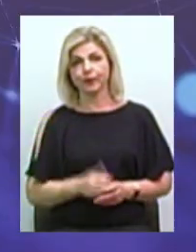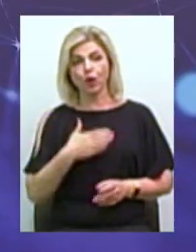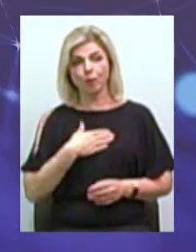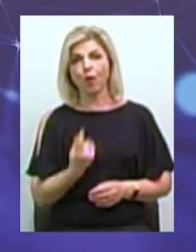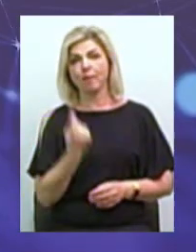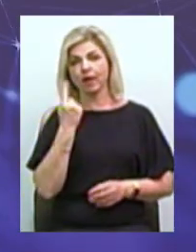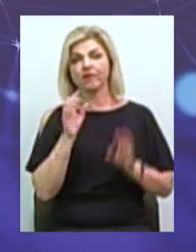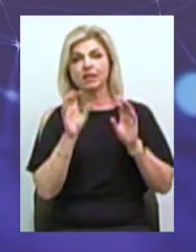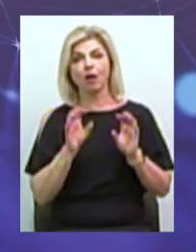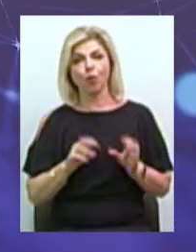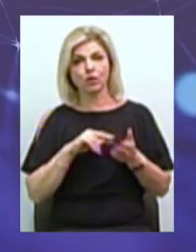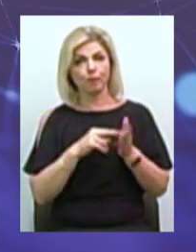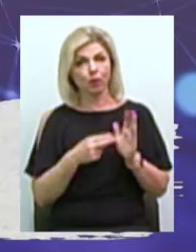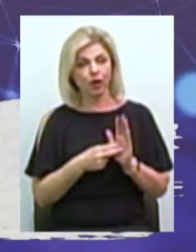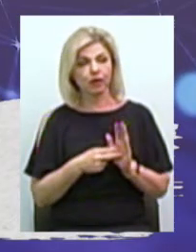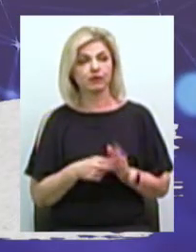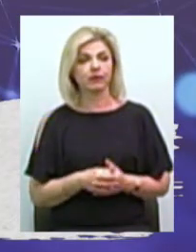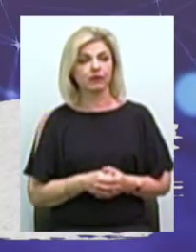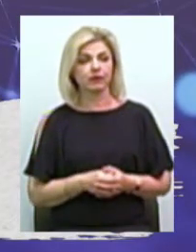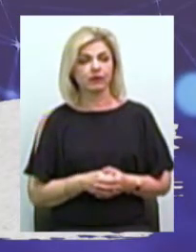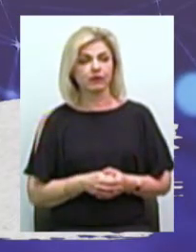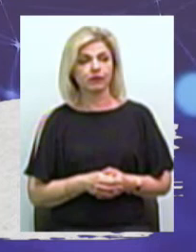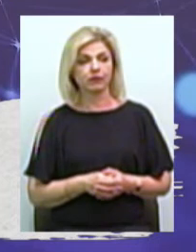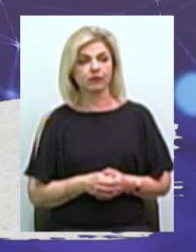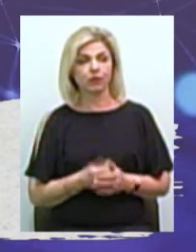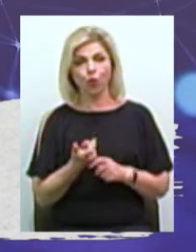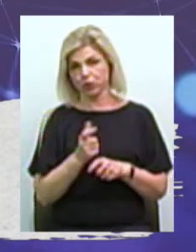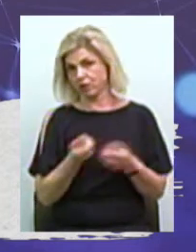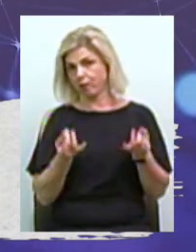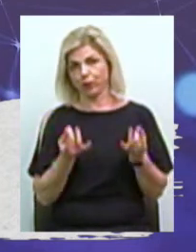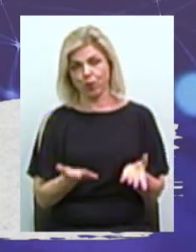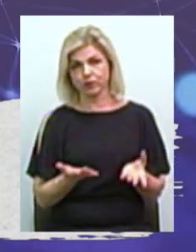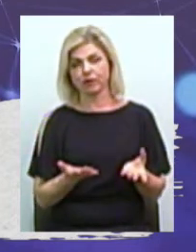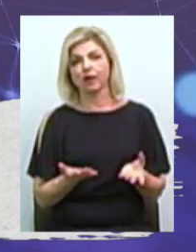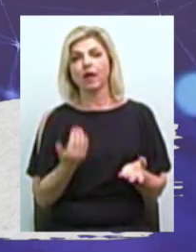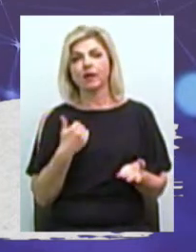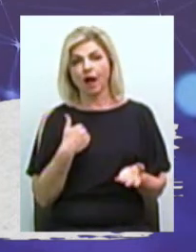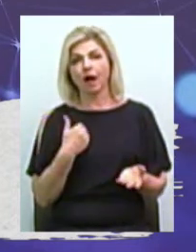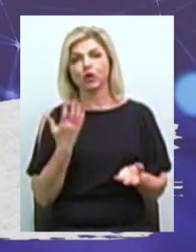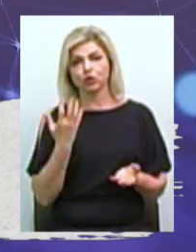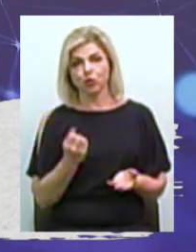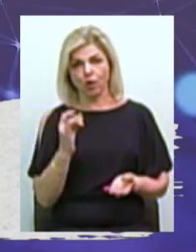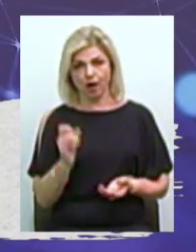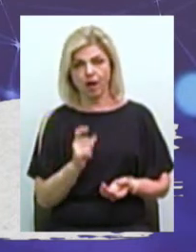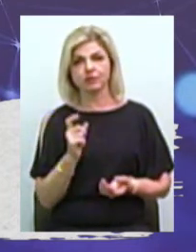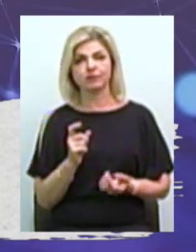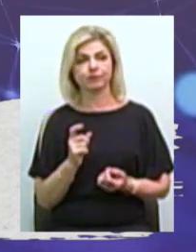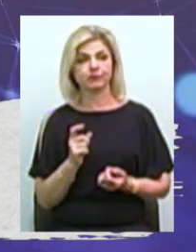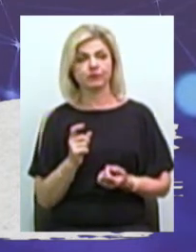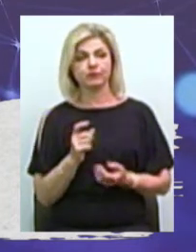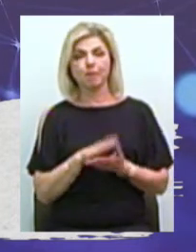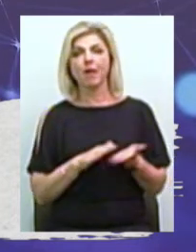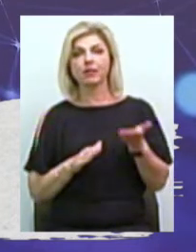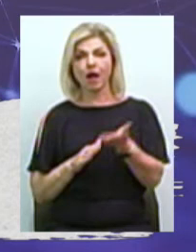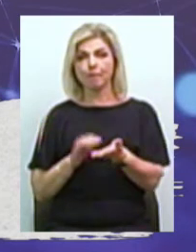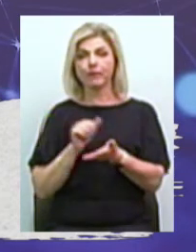законопроект буде достатньо прост Я ще раз подам